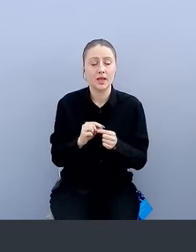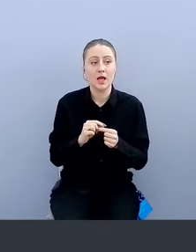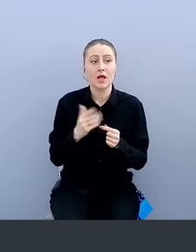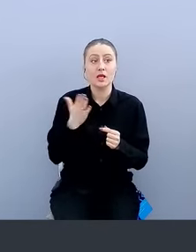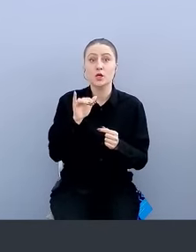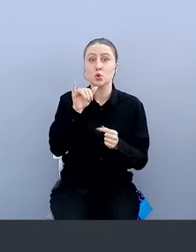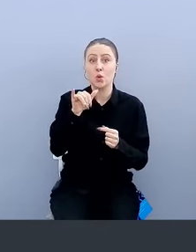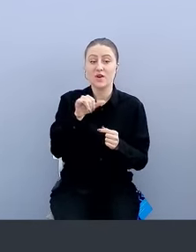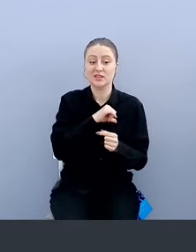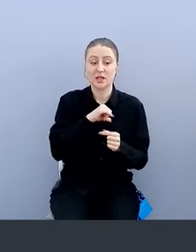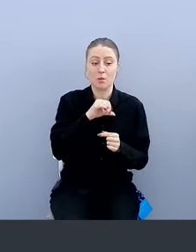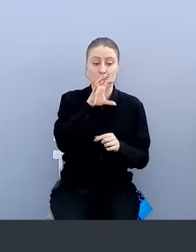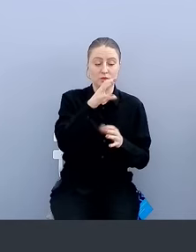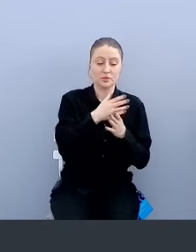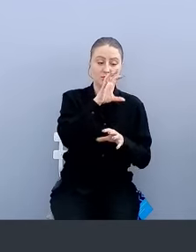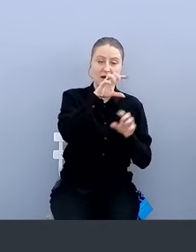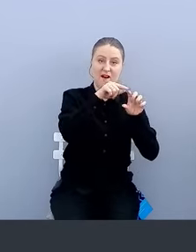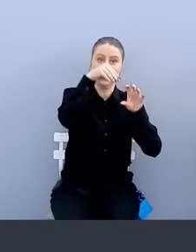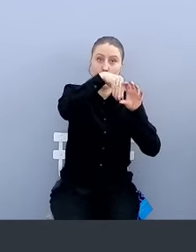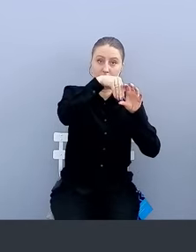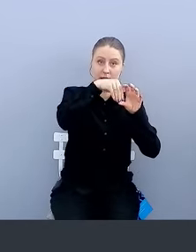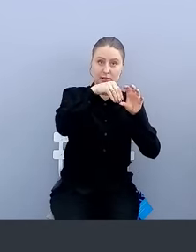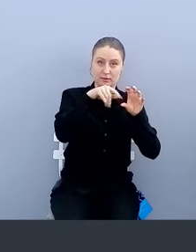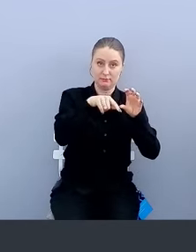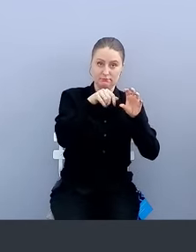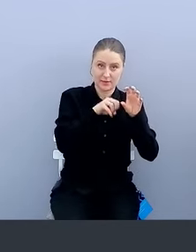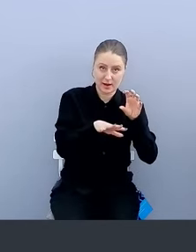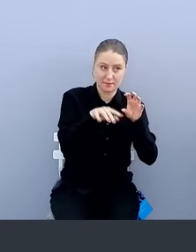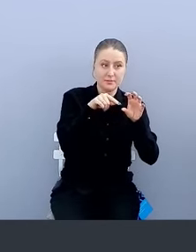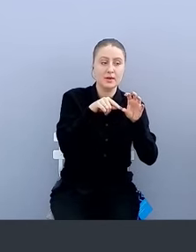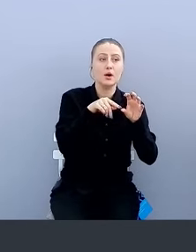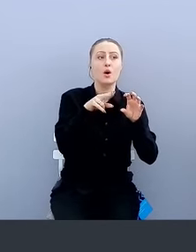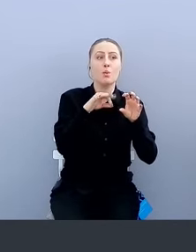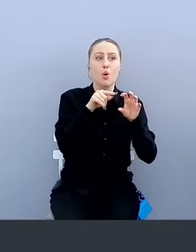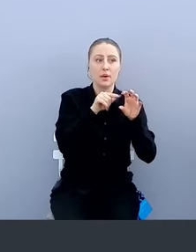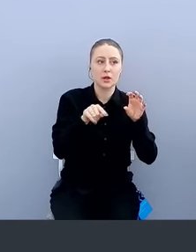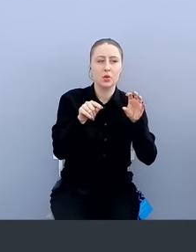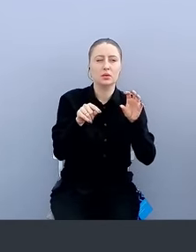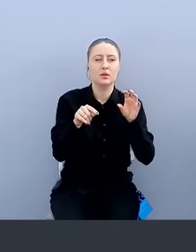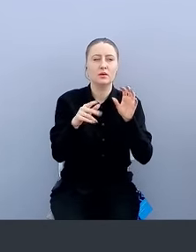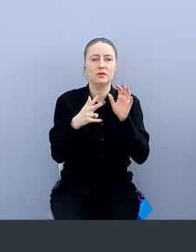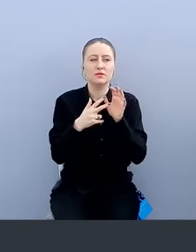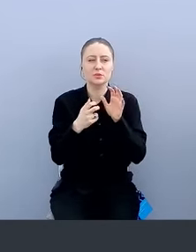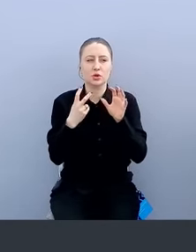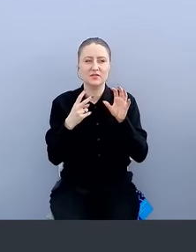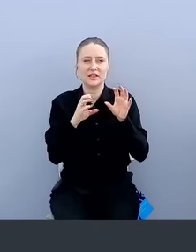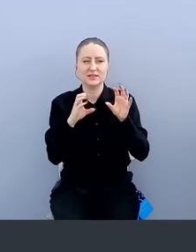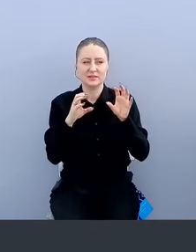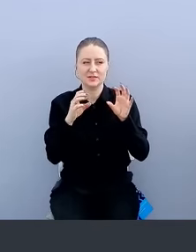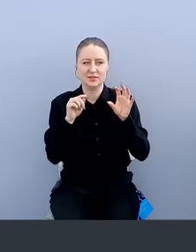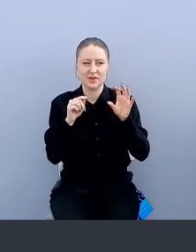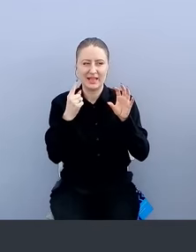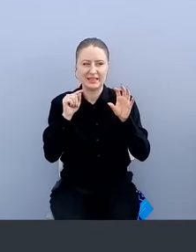устройство внутри корпоративной сети, оно по протоколу 802.1x проходит на радиусе